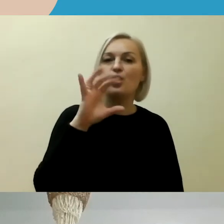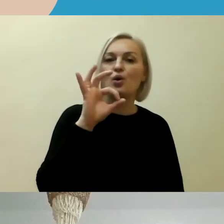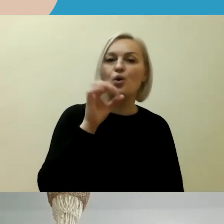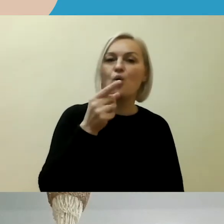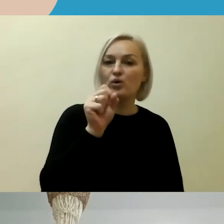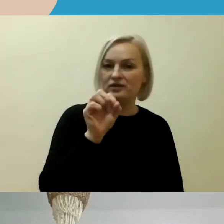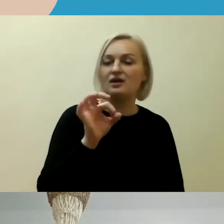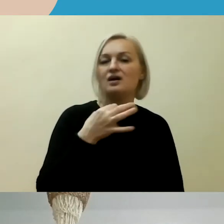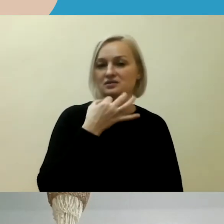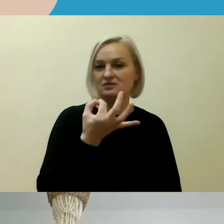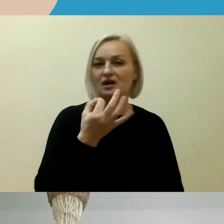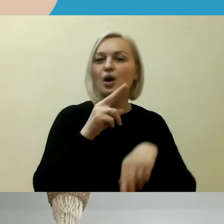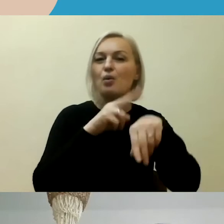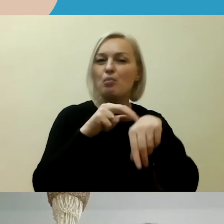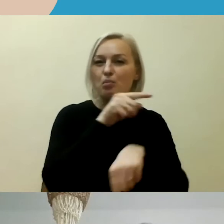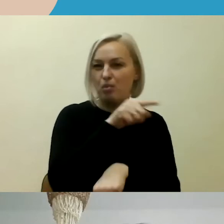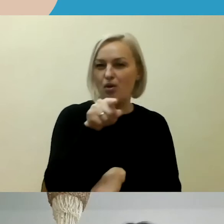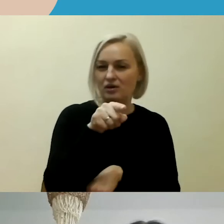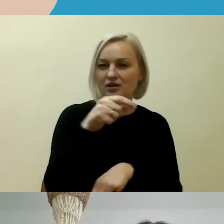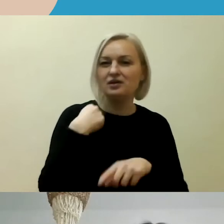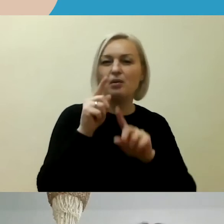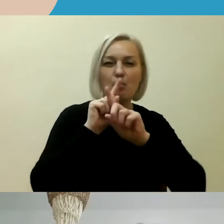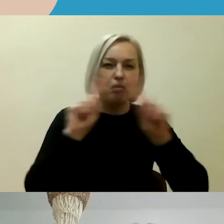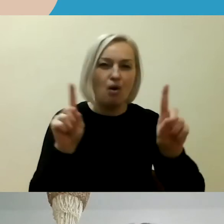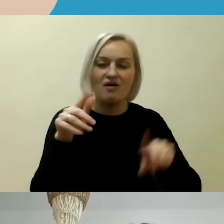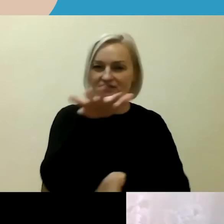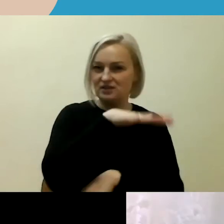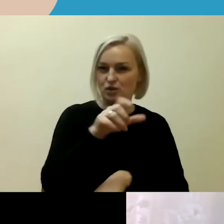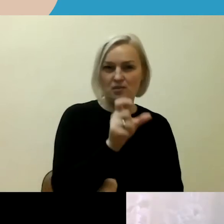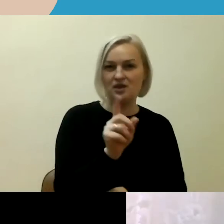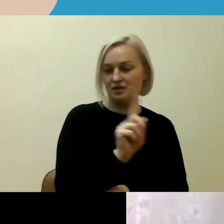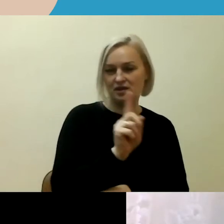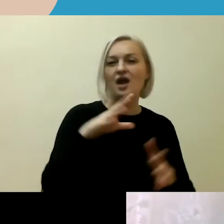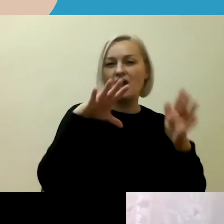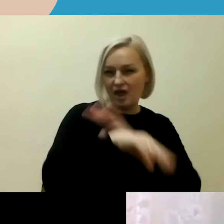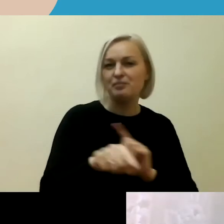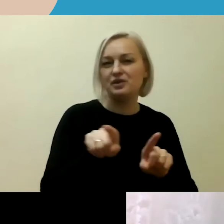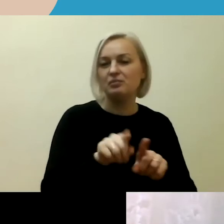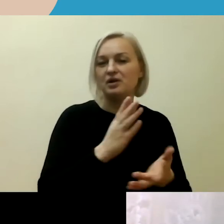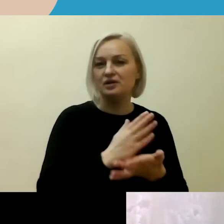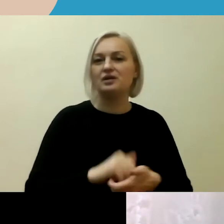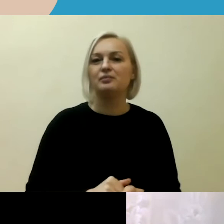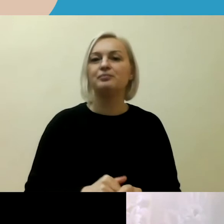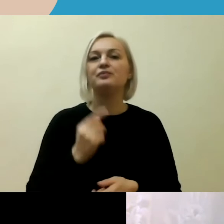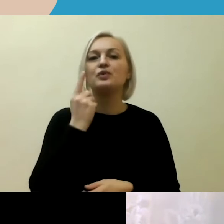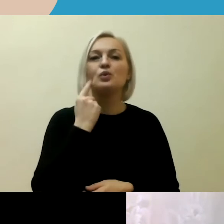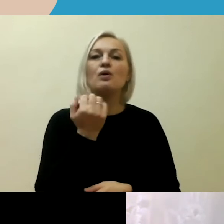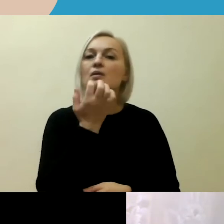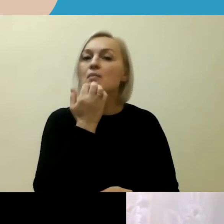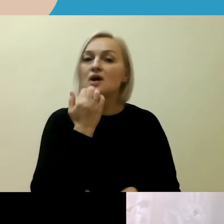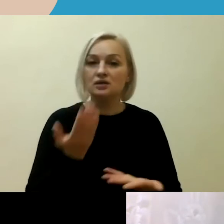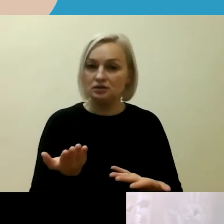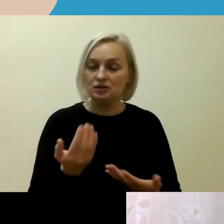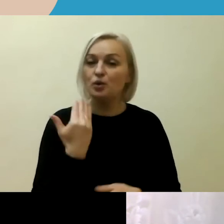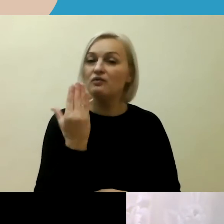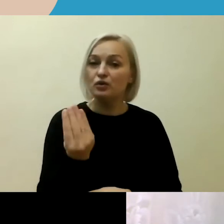policija nėra išskirtinę kažką visuomenės dalis, tai mūsų visuomenės atsigys taip pat, bet aš noriu pasiteirauti, kaip Jūs